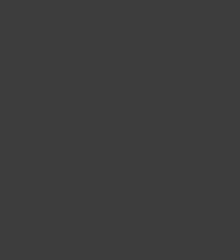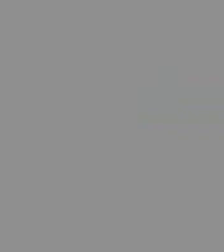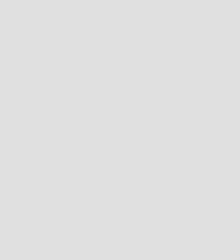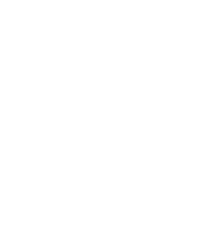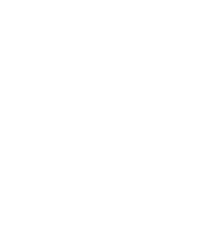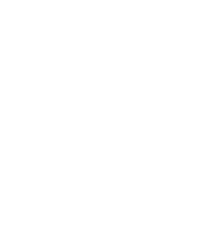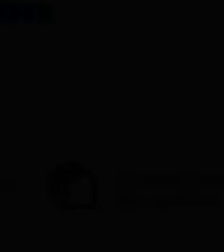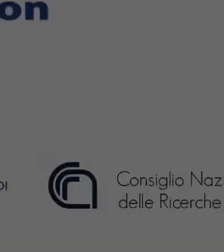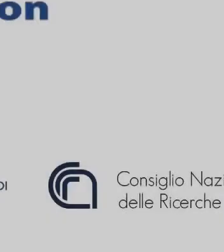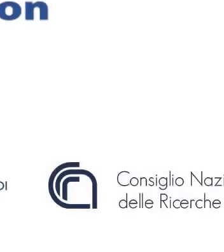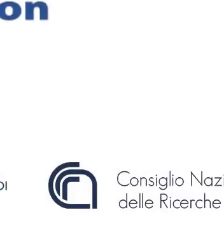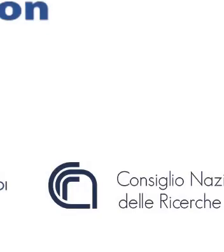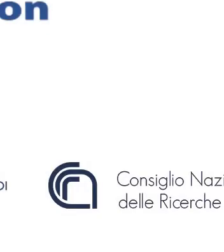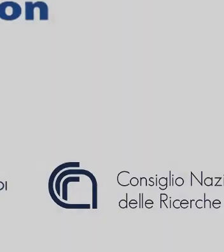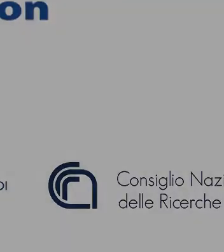Grazie a tutti!